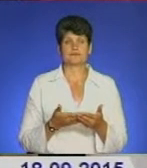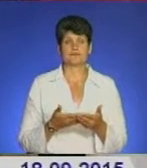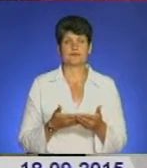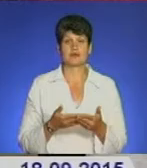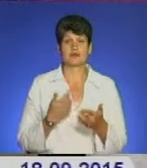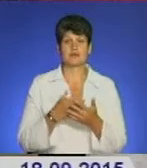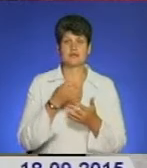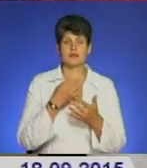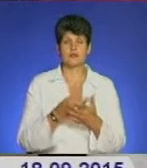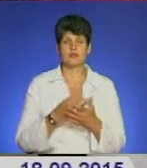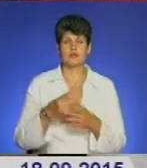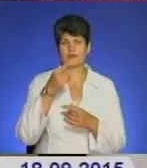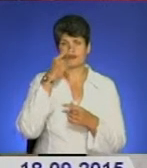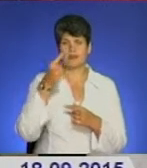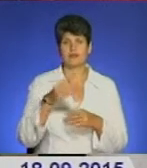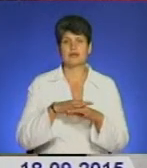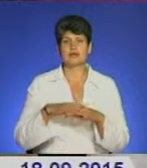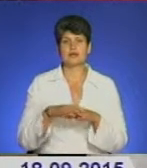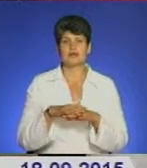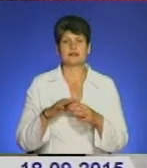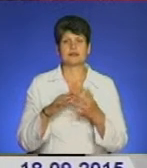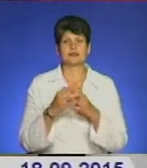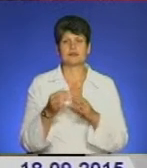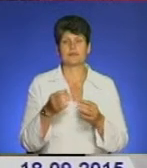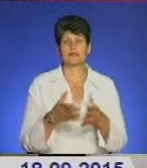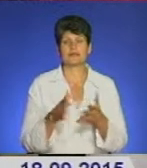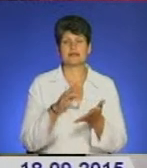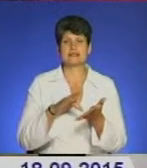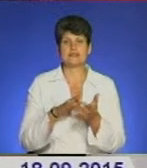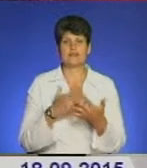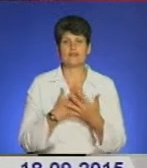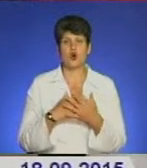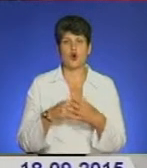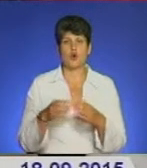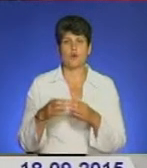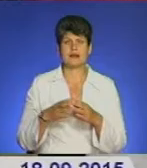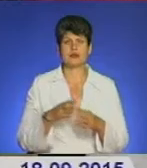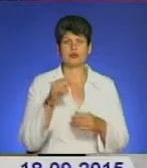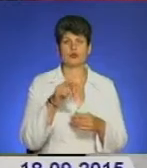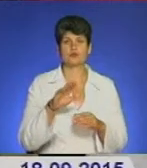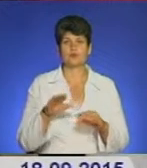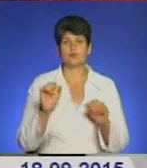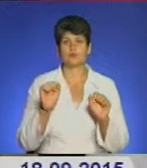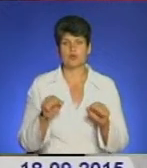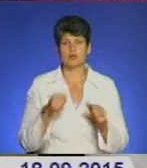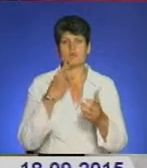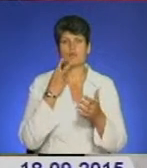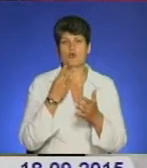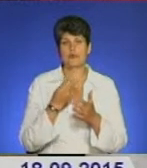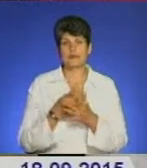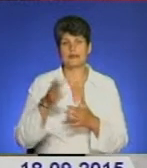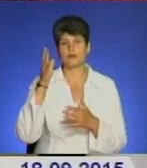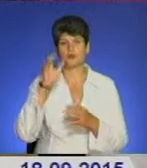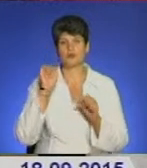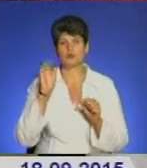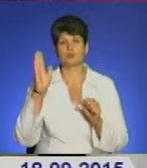віддалених населених пунктів, скажімо, Тернопільської області, районних центрів чи центрів громад, для того, щоб діти могли побачити наочно, як наука може